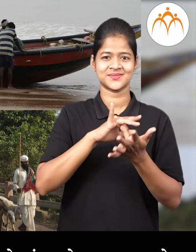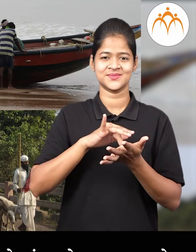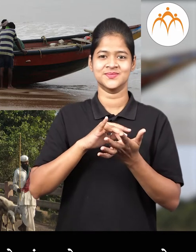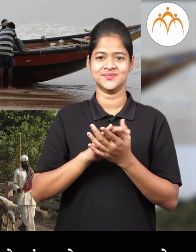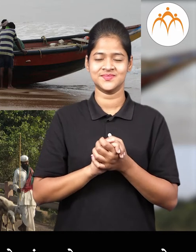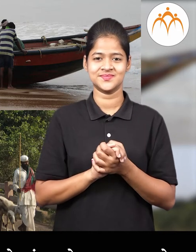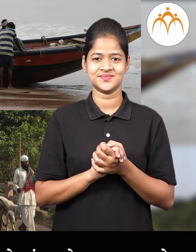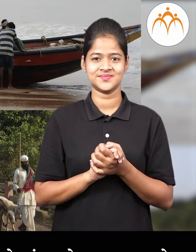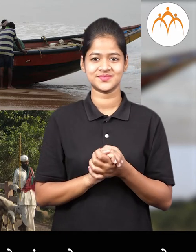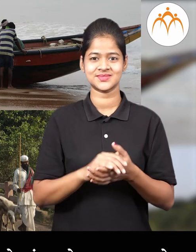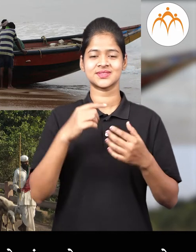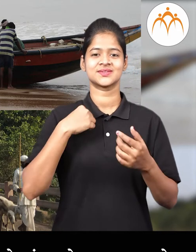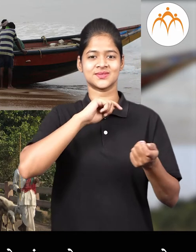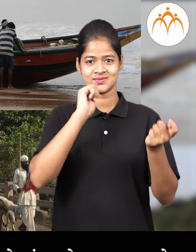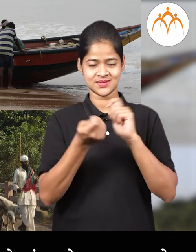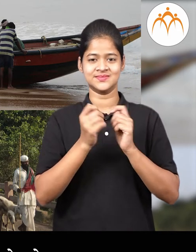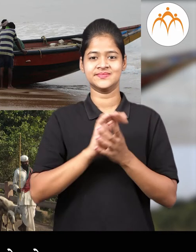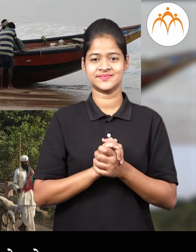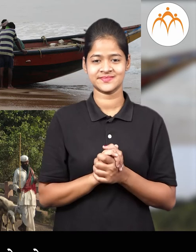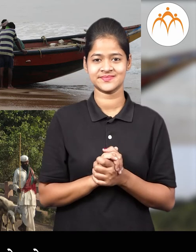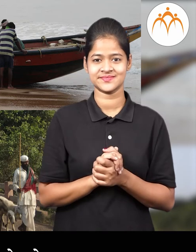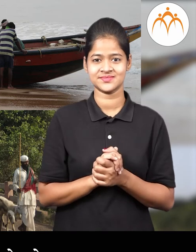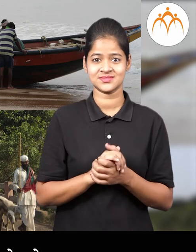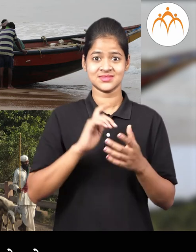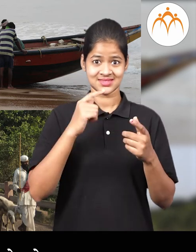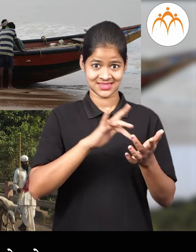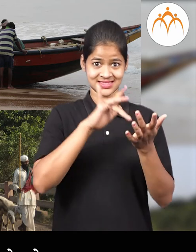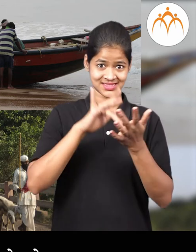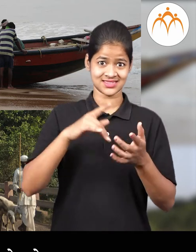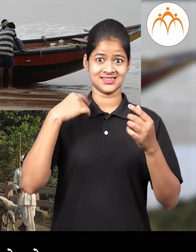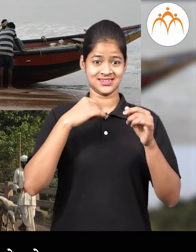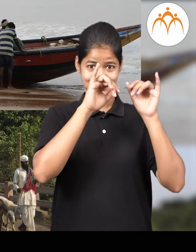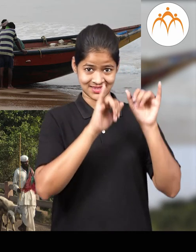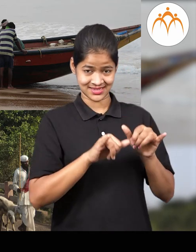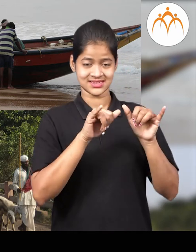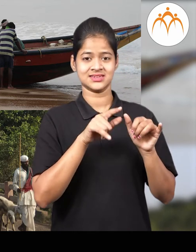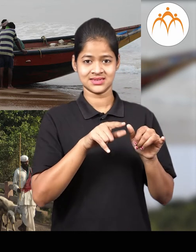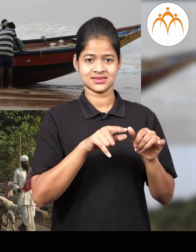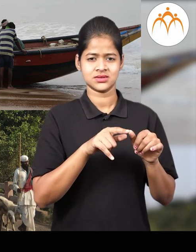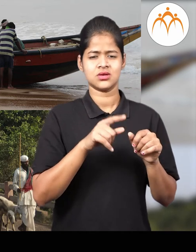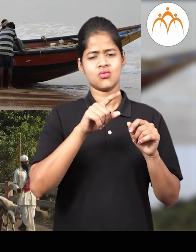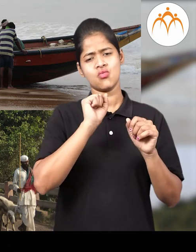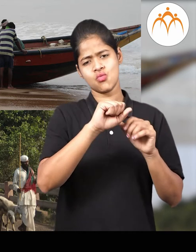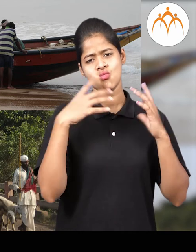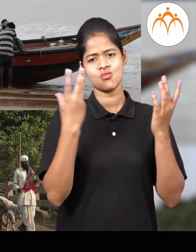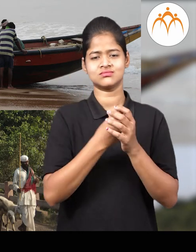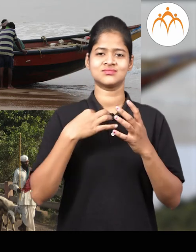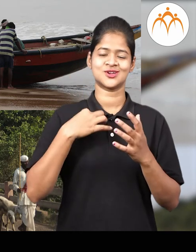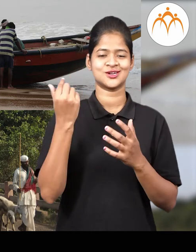स्थिती नुसार लोकांचा पोशाख बदलतो वेगवेगला ठिकाणी रहाणारे लोक वेगवेगला प्रकारचे